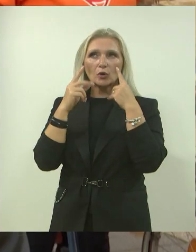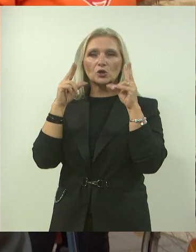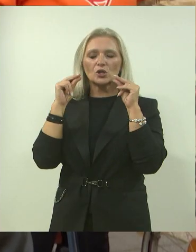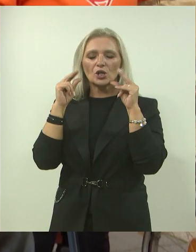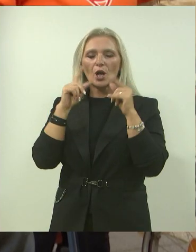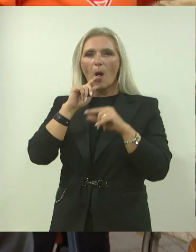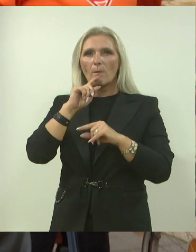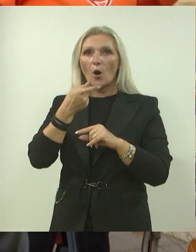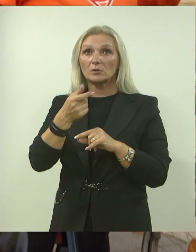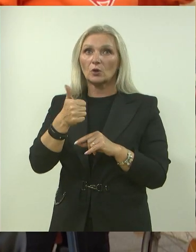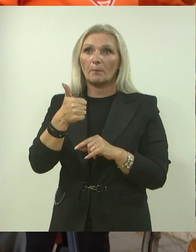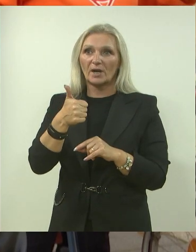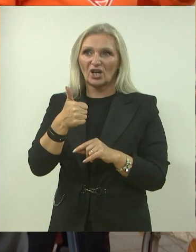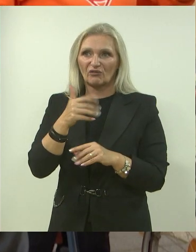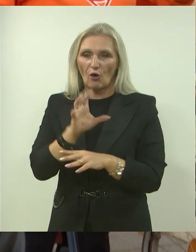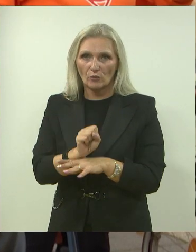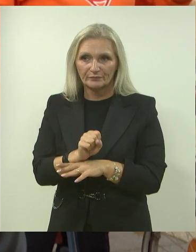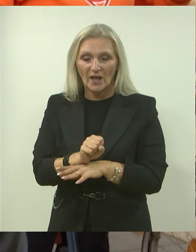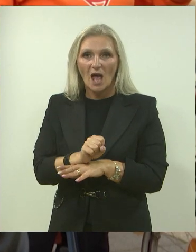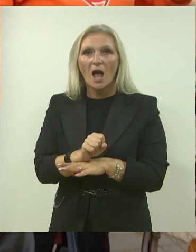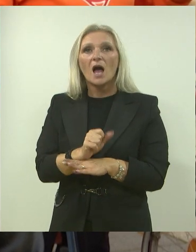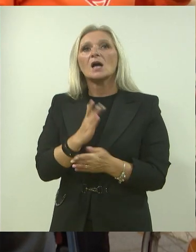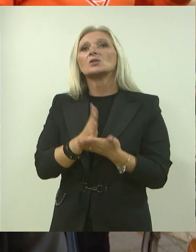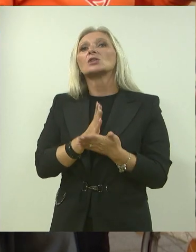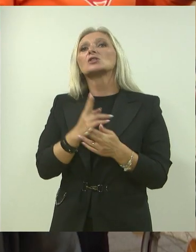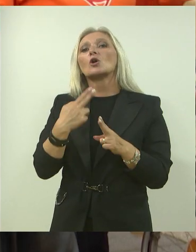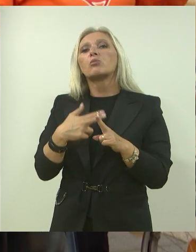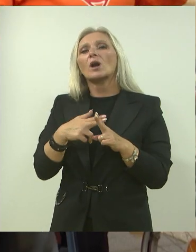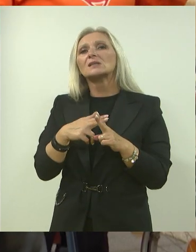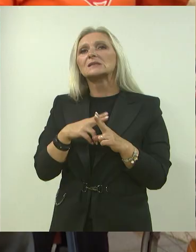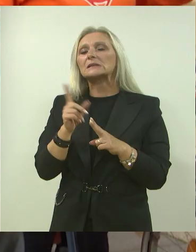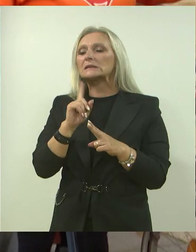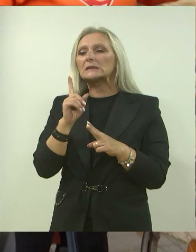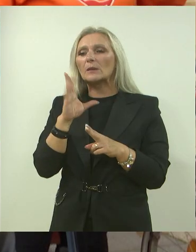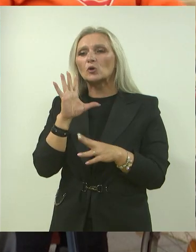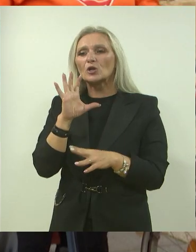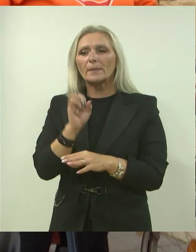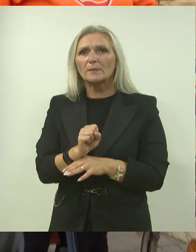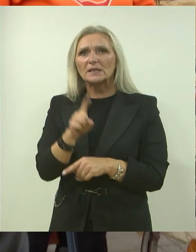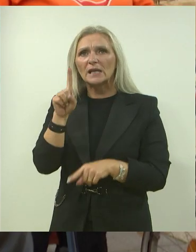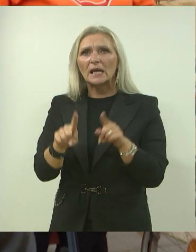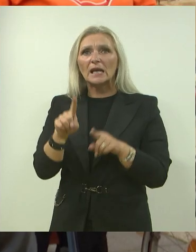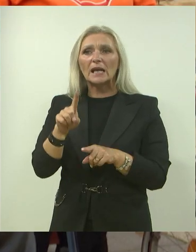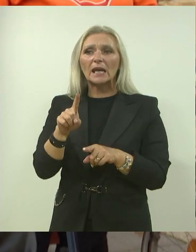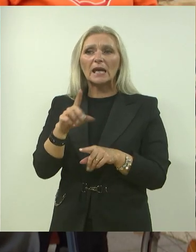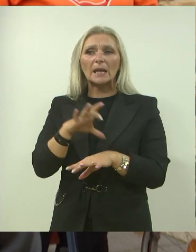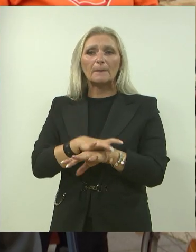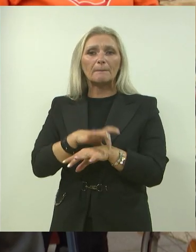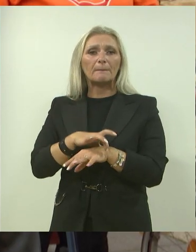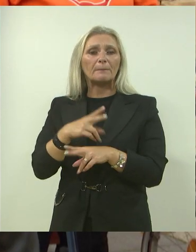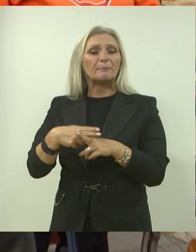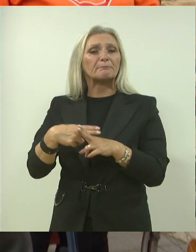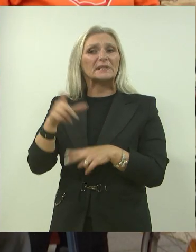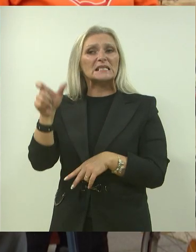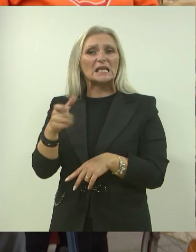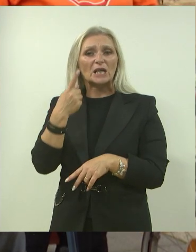jedan od najčešćih simptoma. Često bolest ostane neprepoznata jer kod nekih pacijenata bol može početi trncima